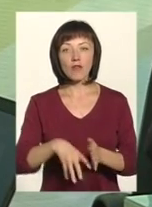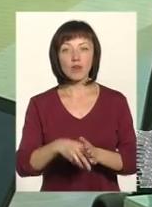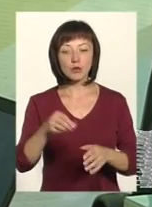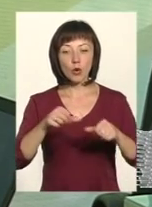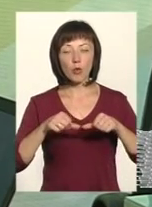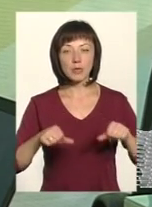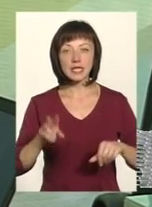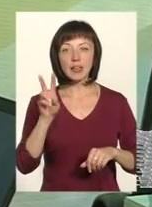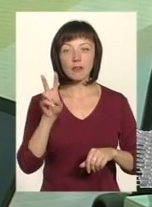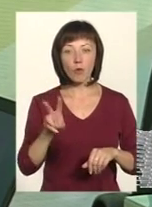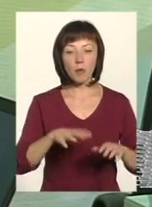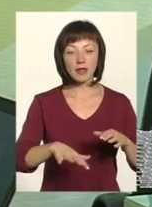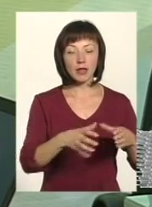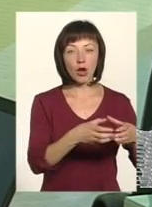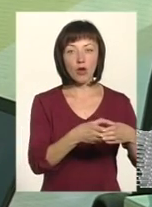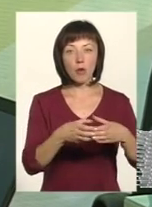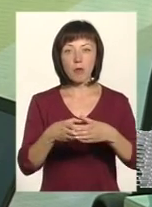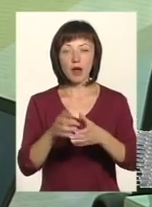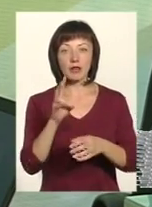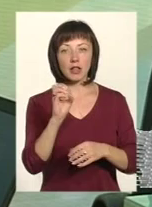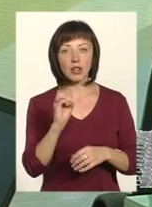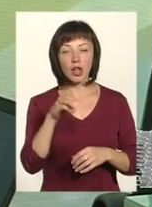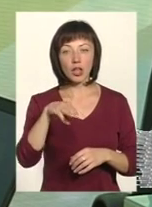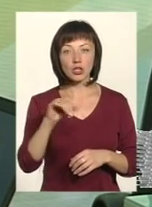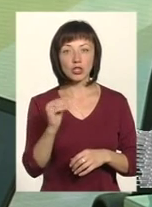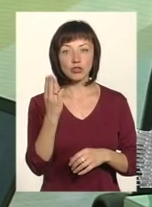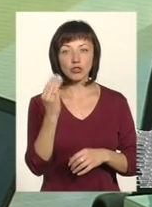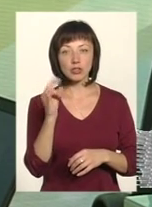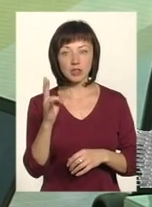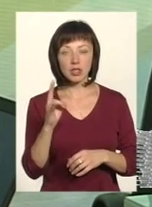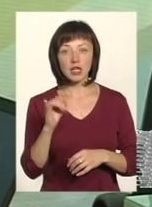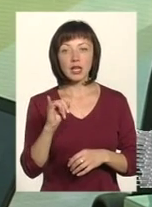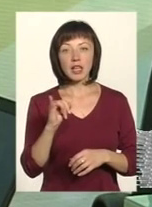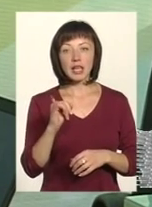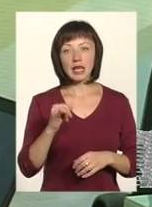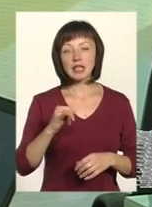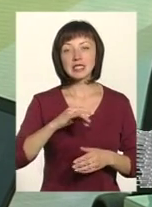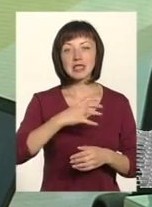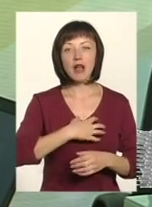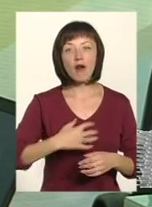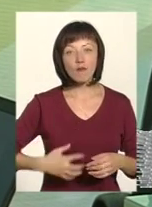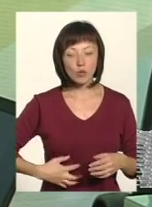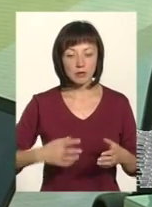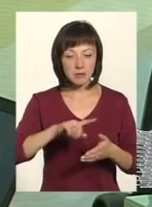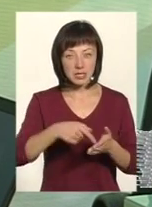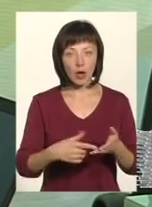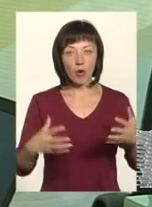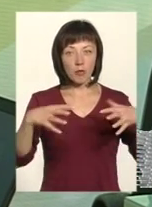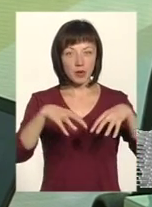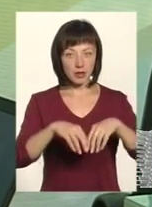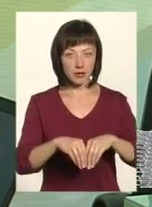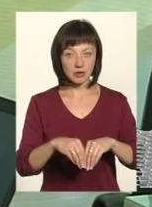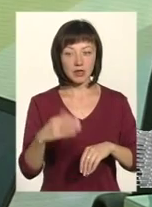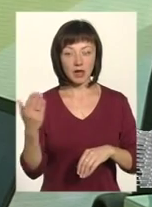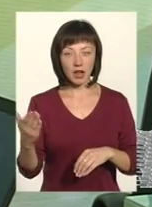територіальним громадам, це Нетішинська міська об'єднана і Славутська міська об'єднана, Василь Богданович